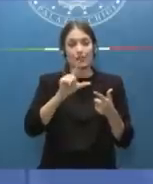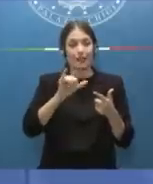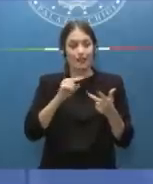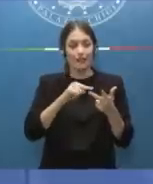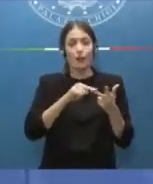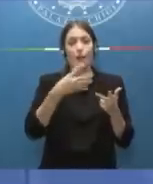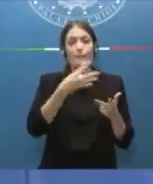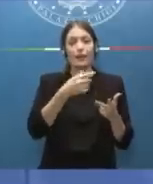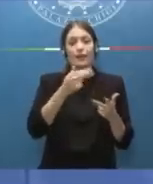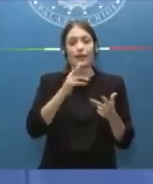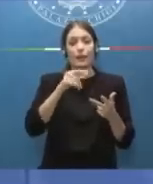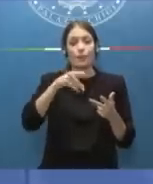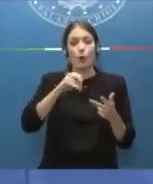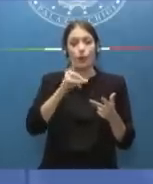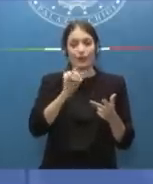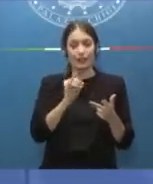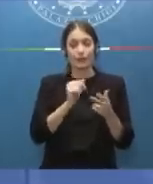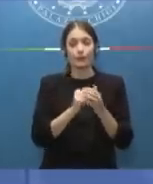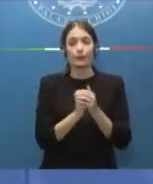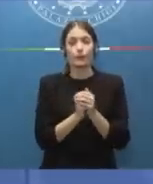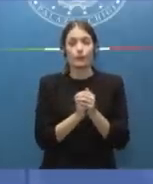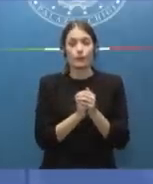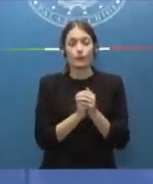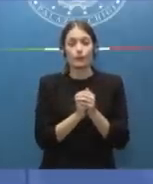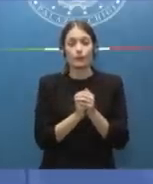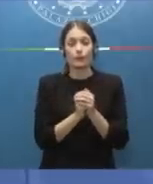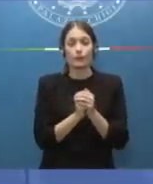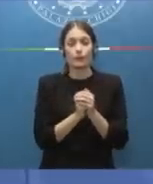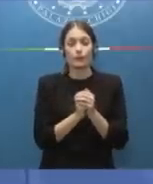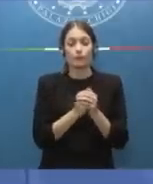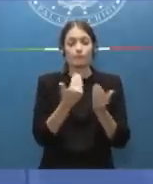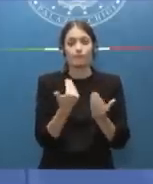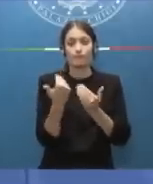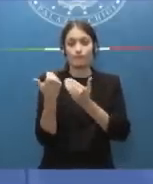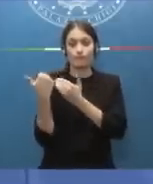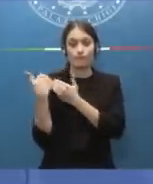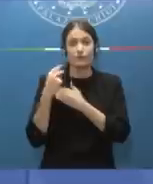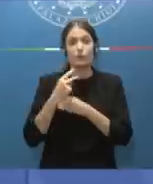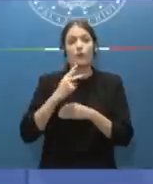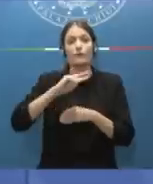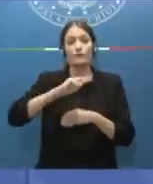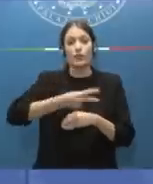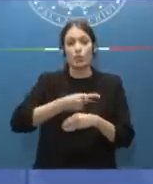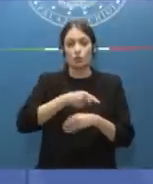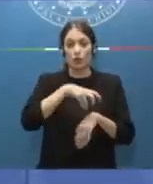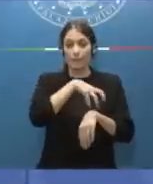Maria Tripodi. Assumerà l'incarico di viceministro